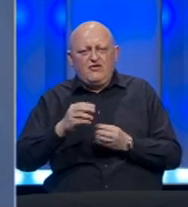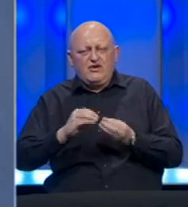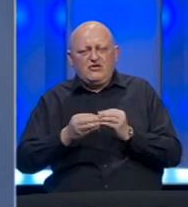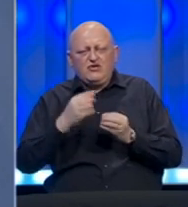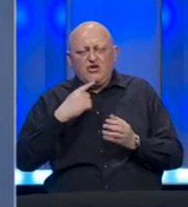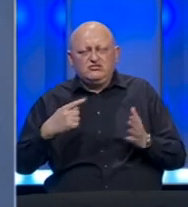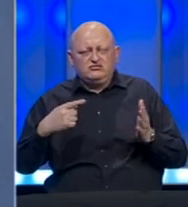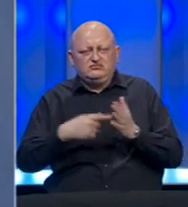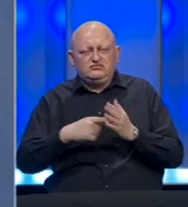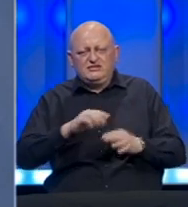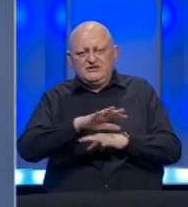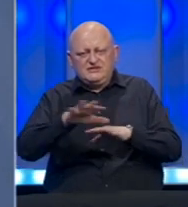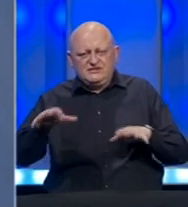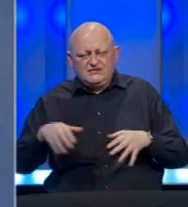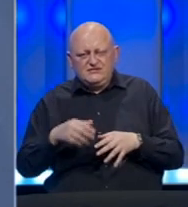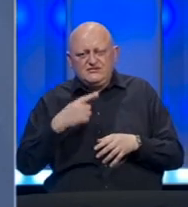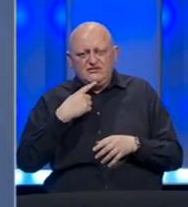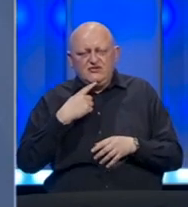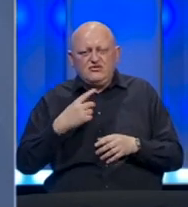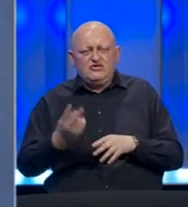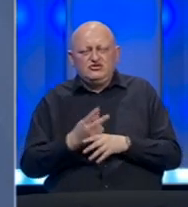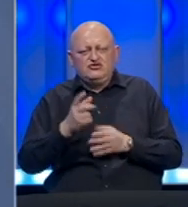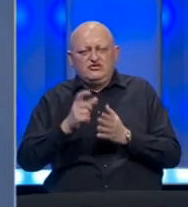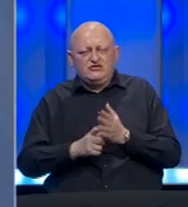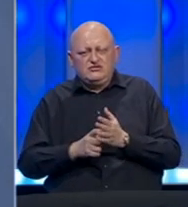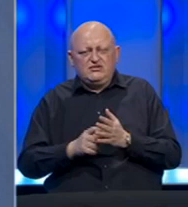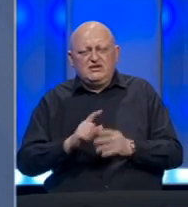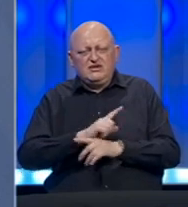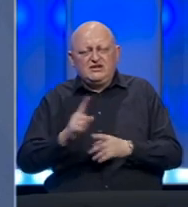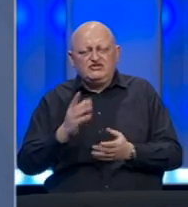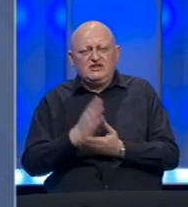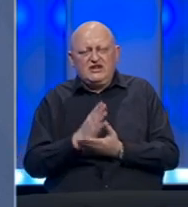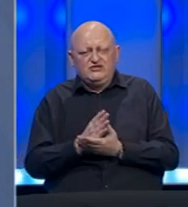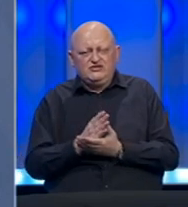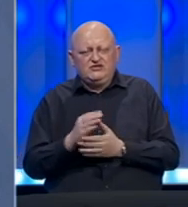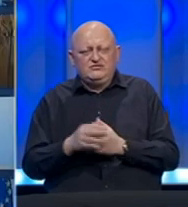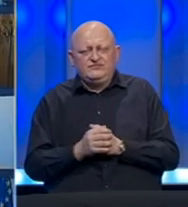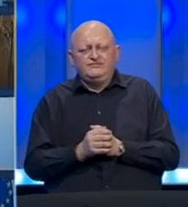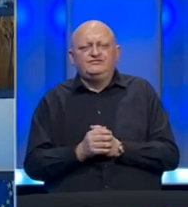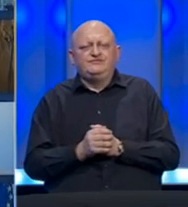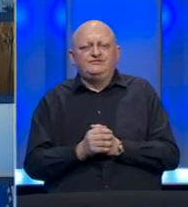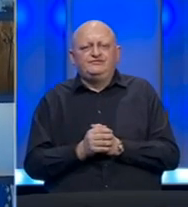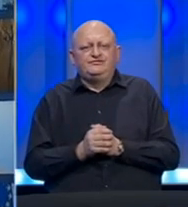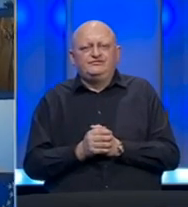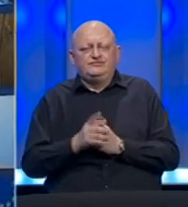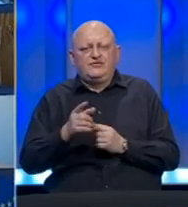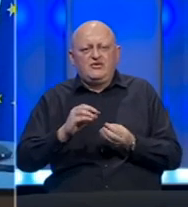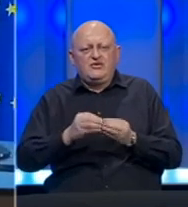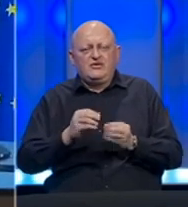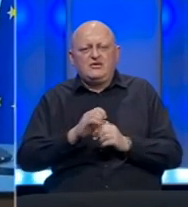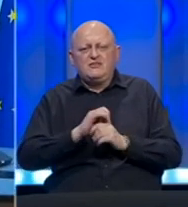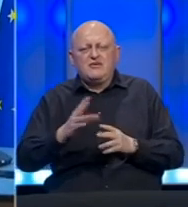koja nas je pogodila sve, ali koja na države članice utiče na vrlo različite načine. Ovo je kriza